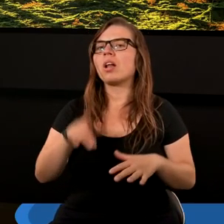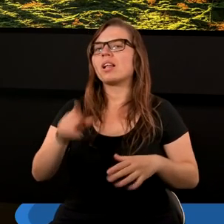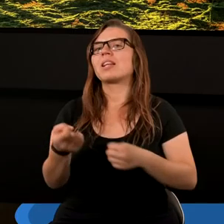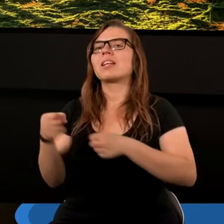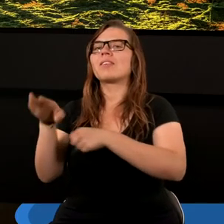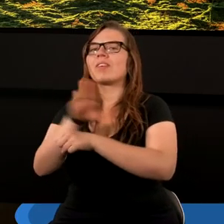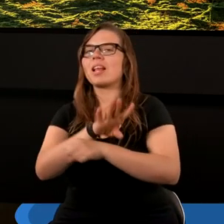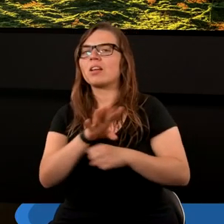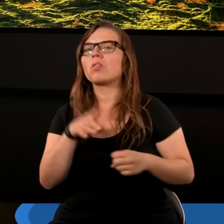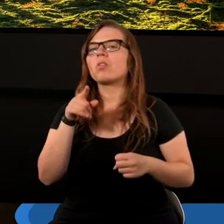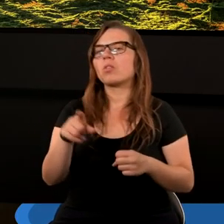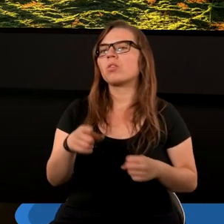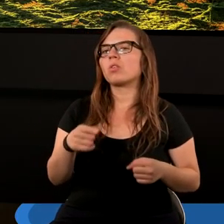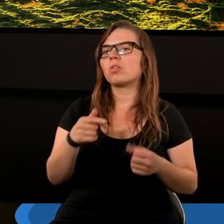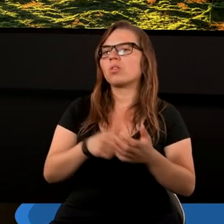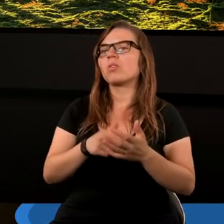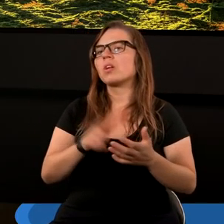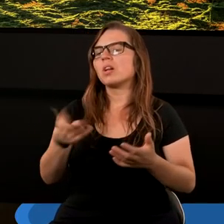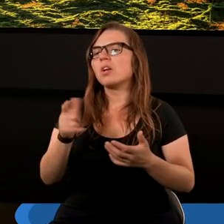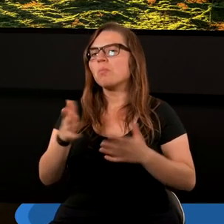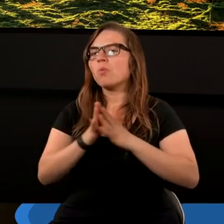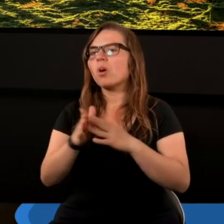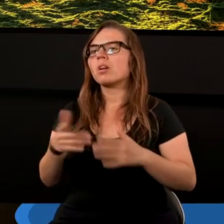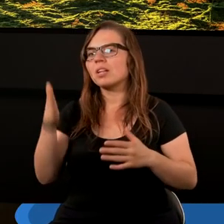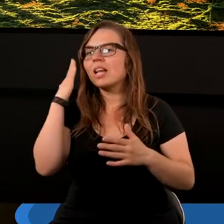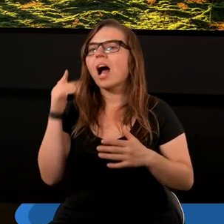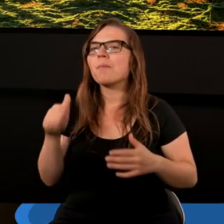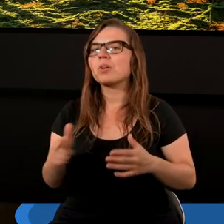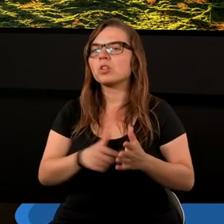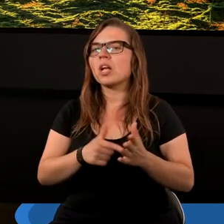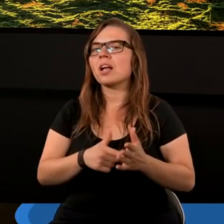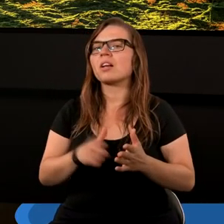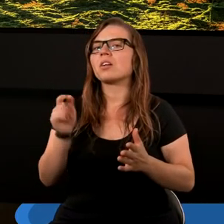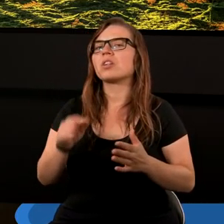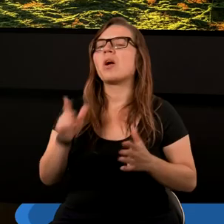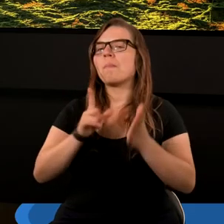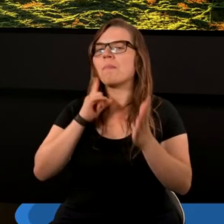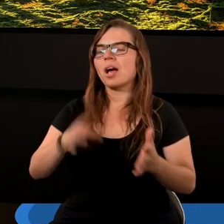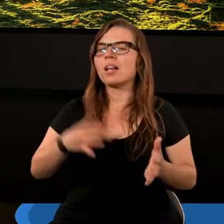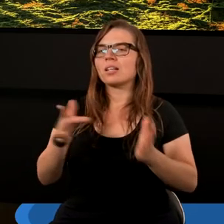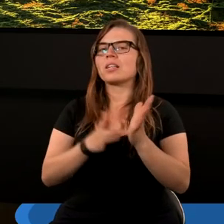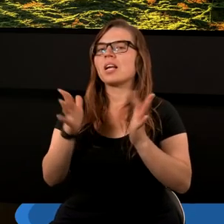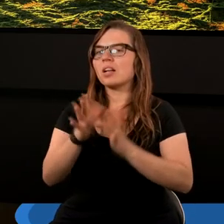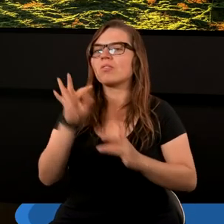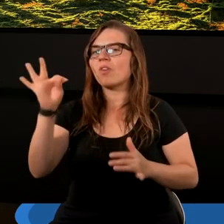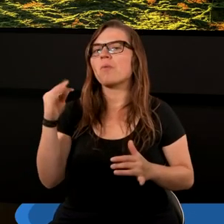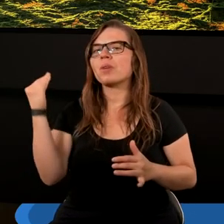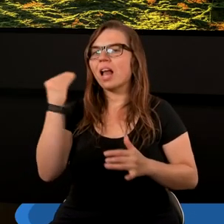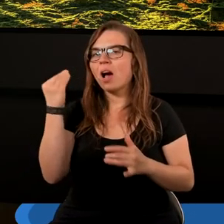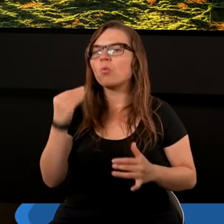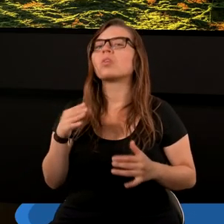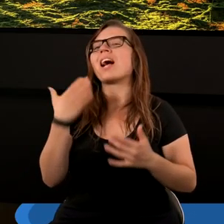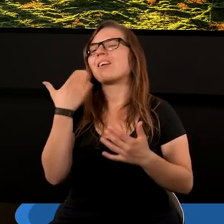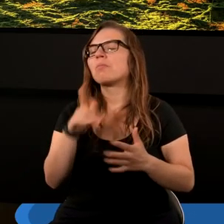zwiedzeniu. To, co tutaj podkreśliliście, podkreślamy często, że Pan Jezus w swoim nauczaniu